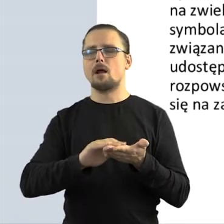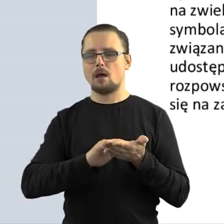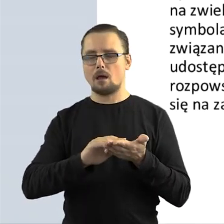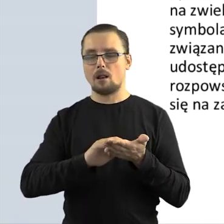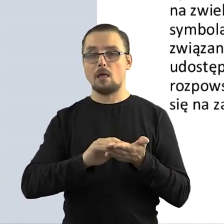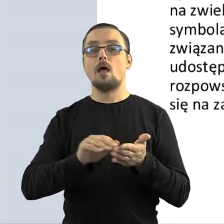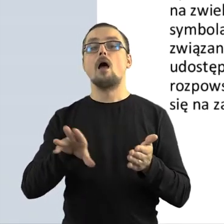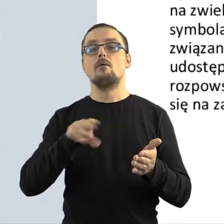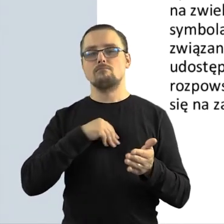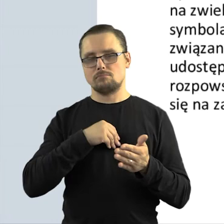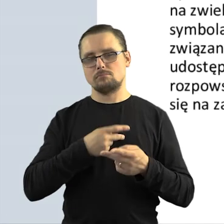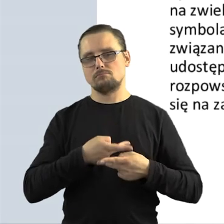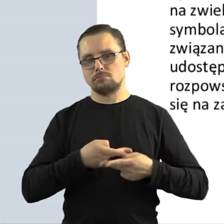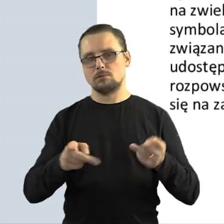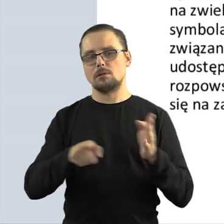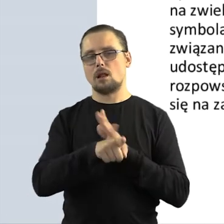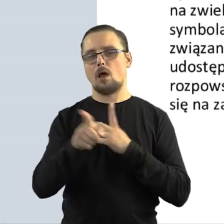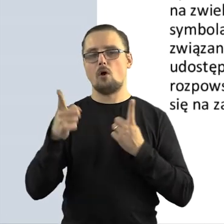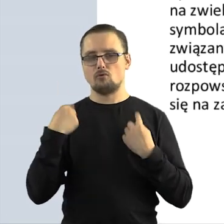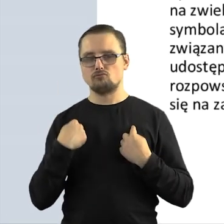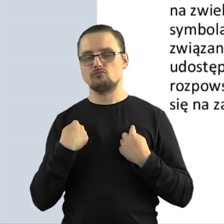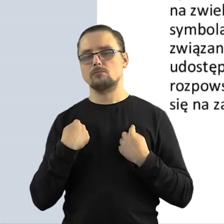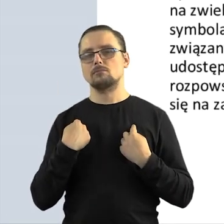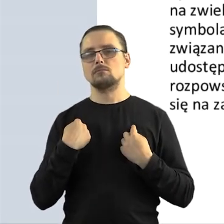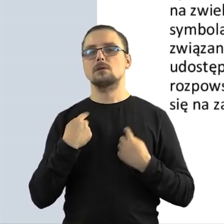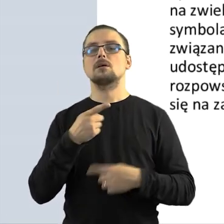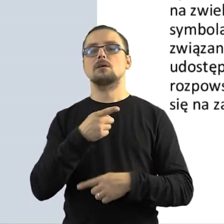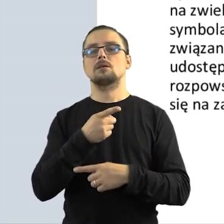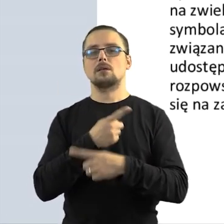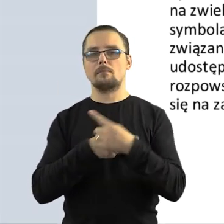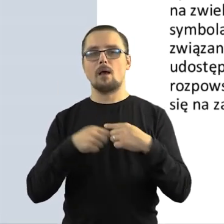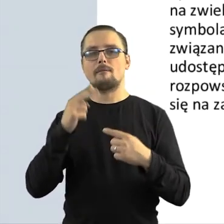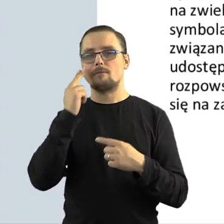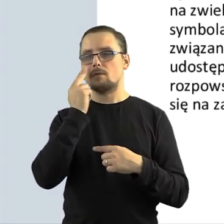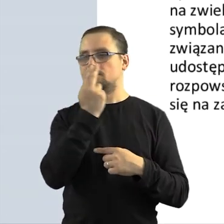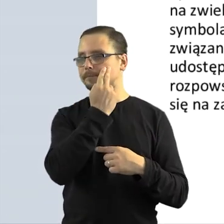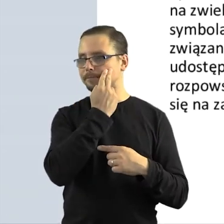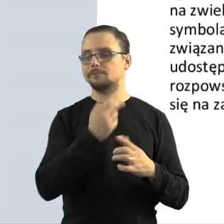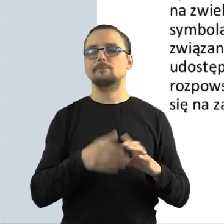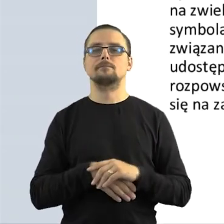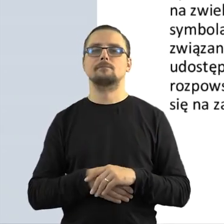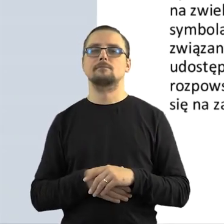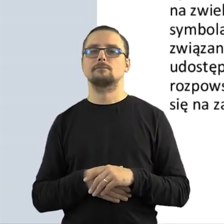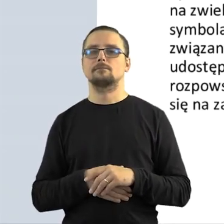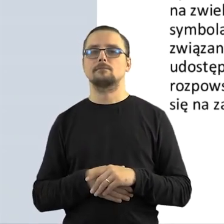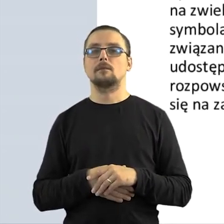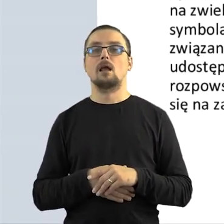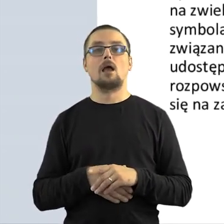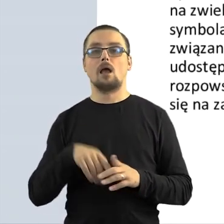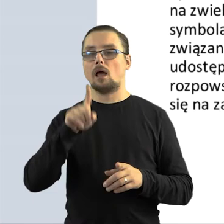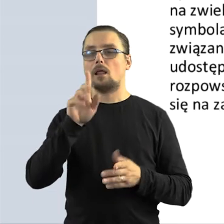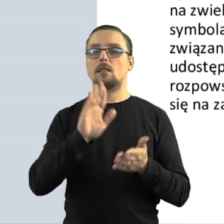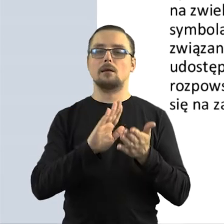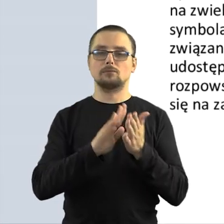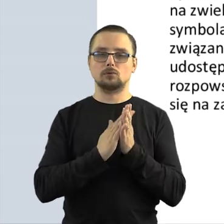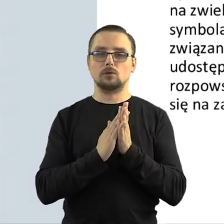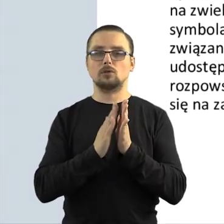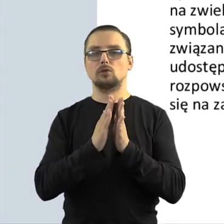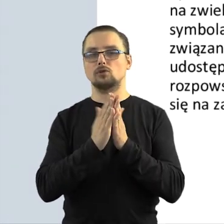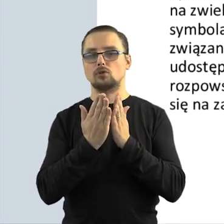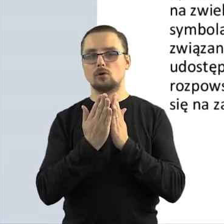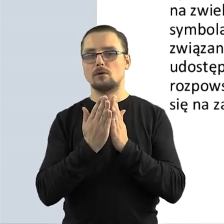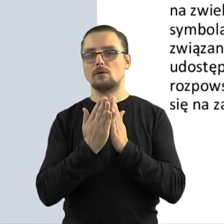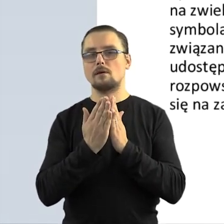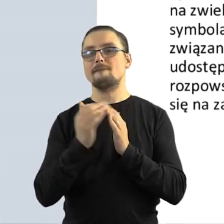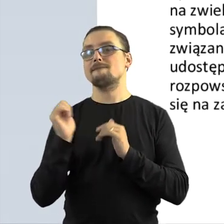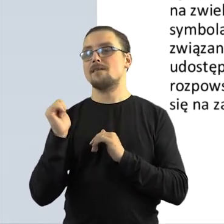'em, no to możemy je jak najbardziej rozpowszechniać na potrzeby osób z niepełnosprawnością wzroku. Ale ten artykuł nie będzie